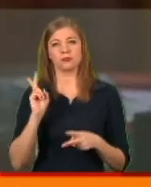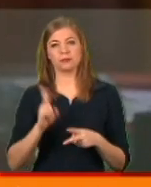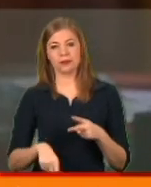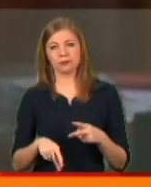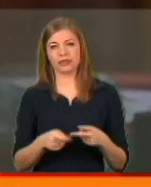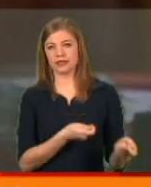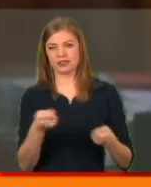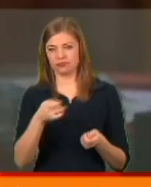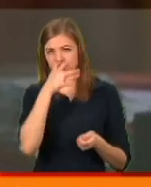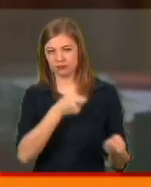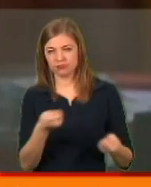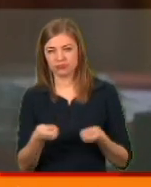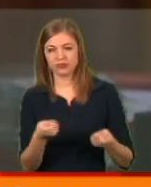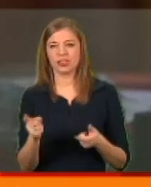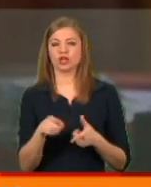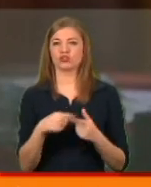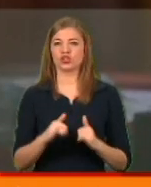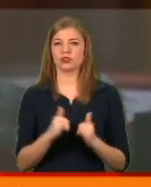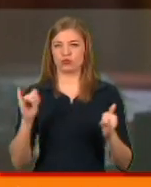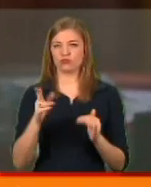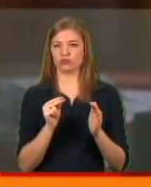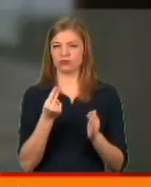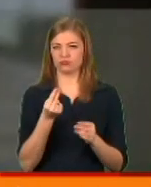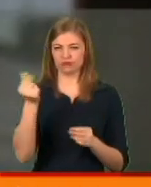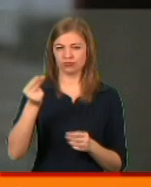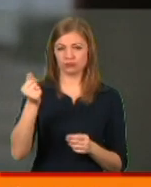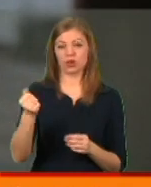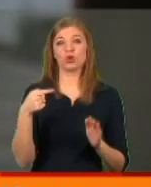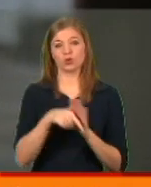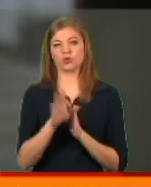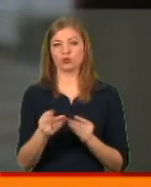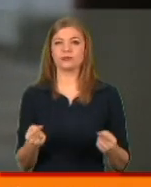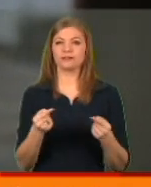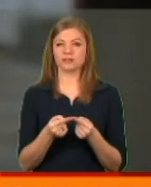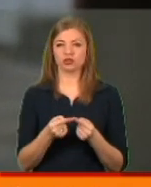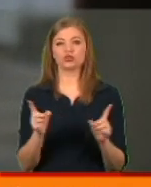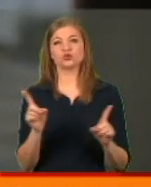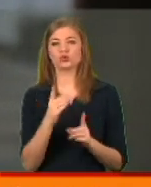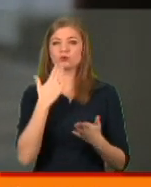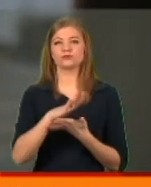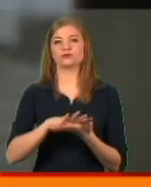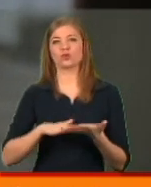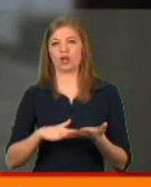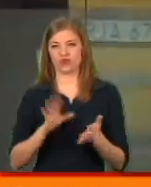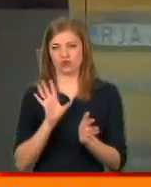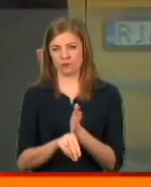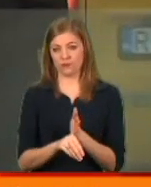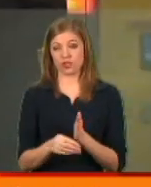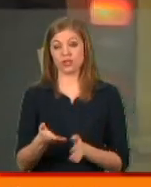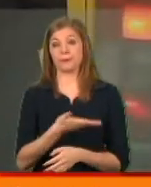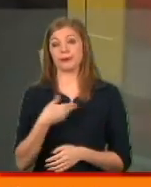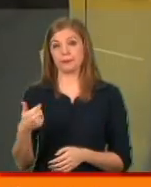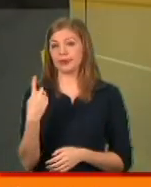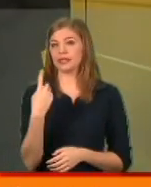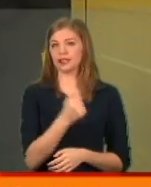рух човників, чи збільшиться надходження до бюджету. Тоді вже визначатися щодо її подальшого впровадження. Ми